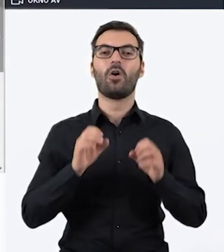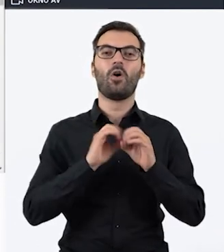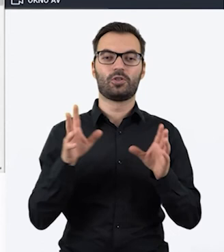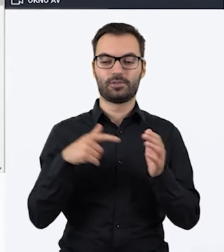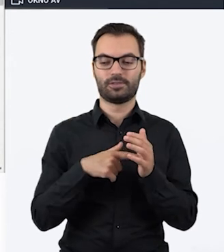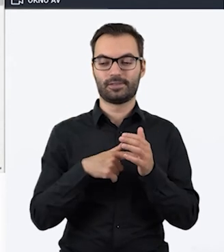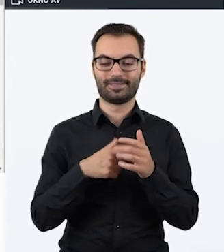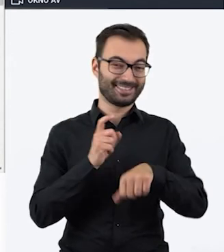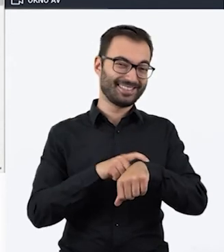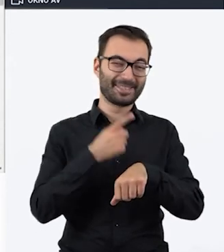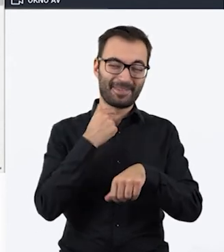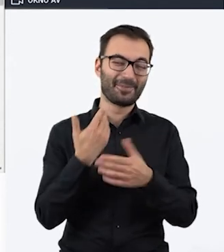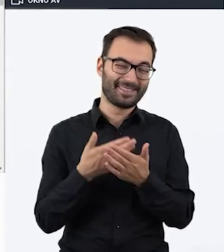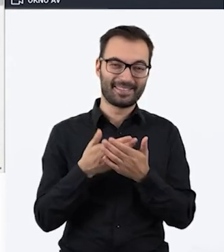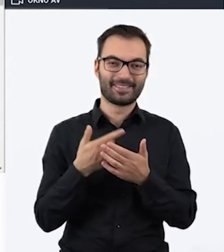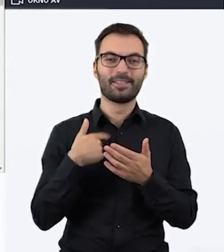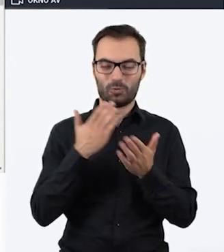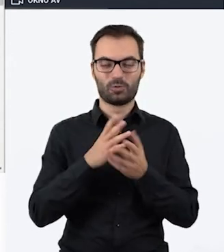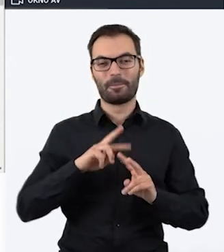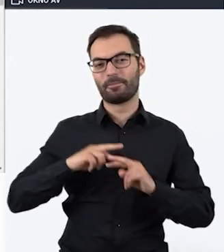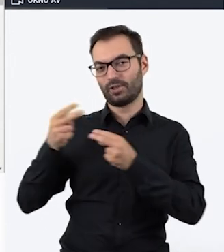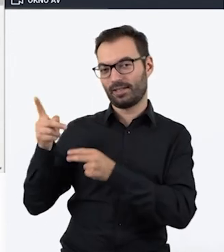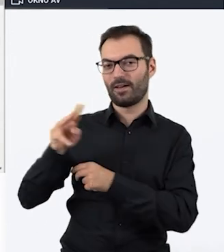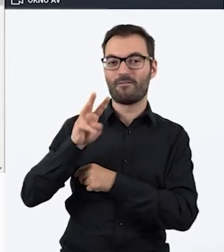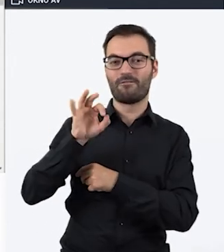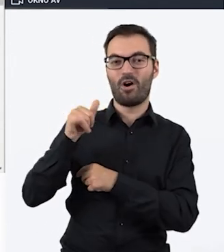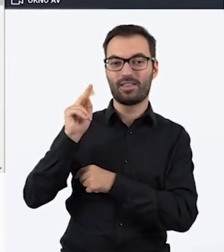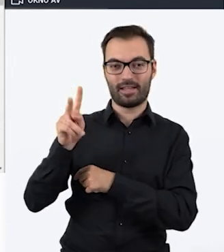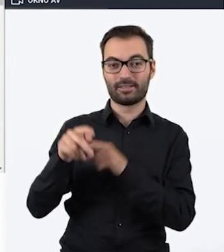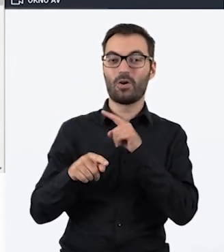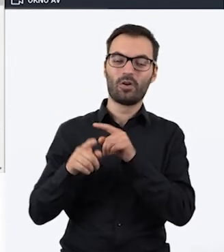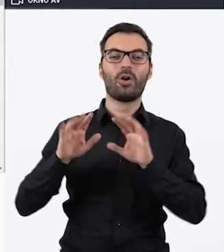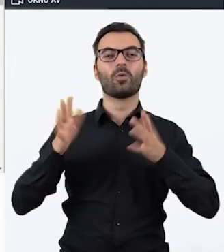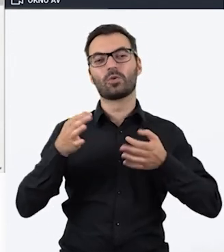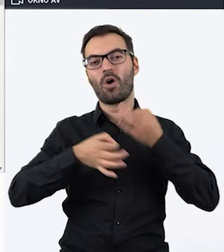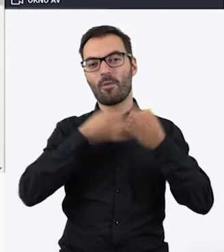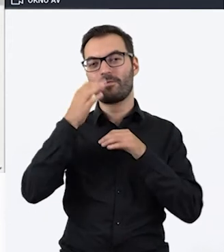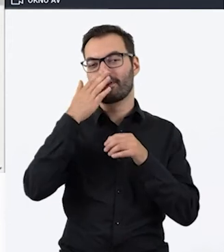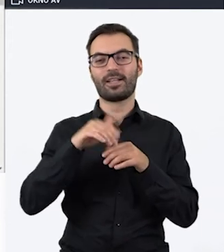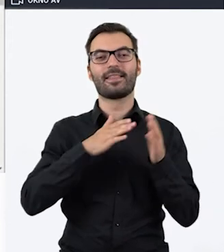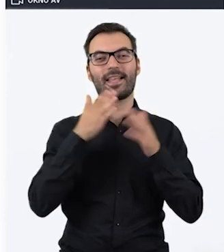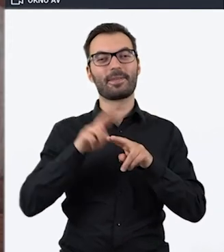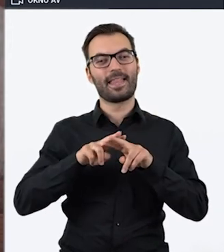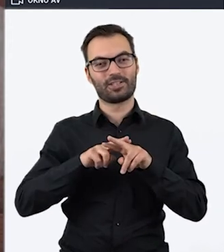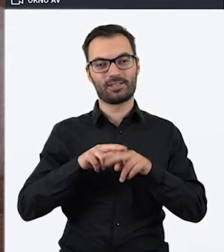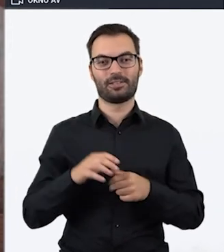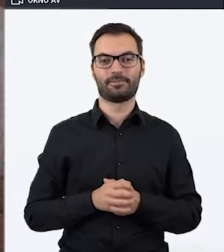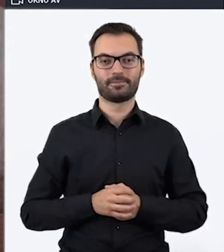ograniczony czas. W związku z tym oddam teraz głos Wojtkowi, który pokrótce opowie Państwu o kolejnym narzędziu.